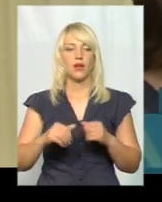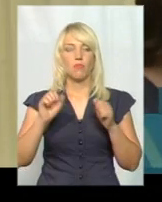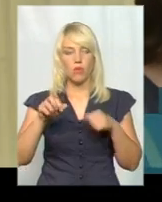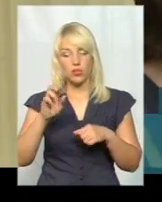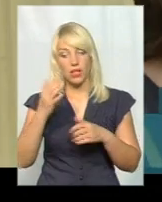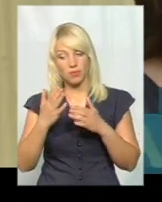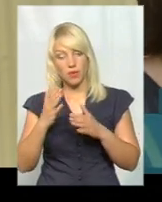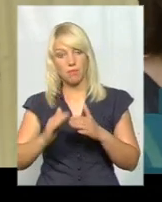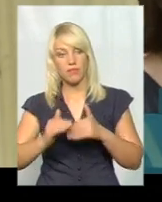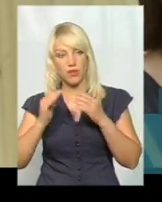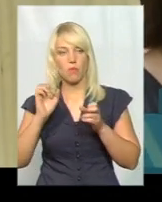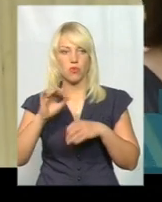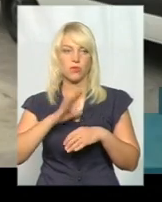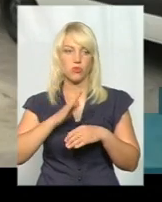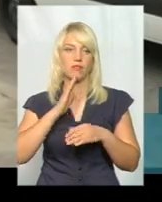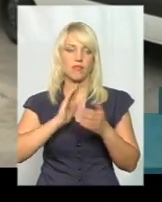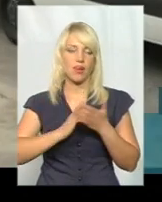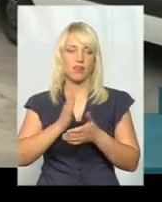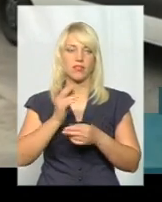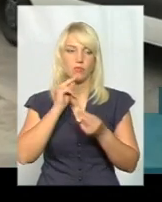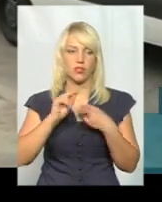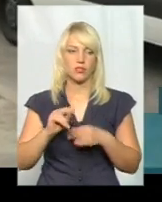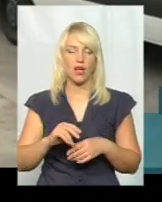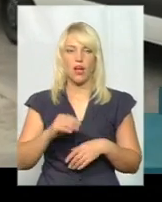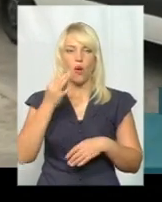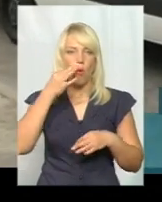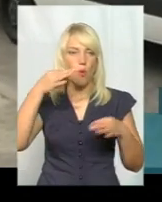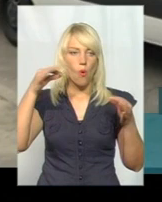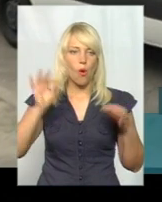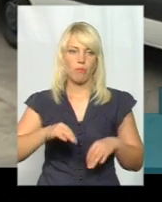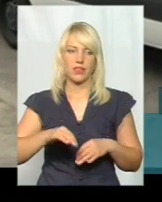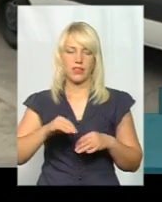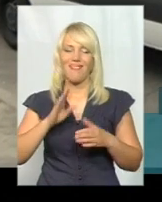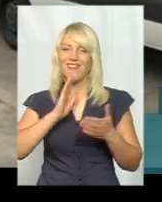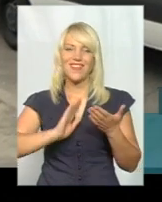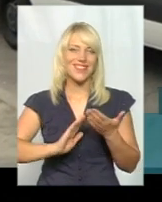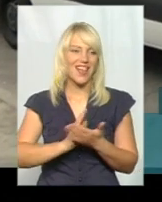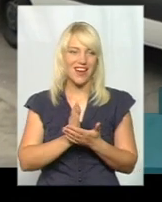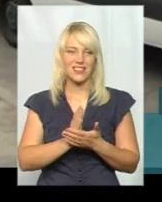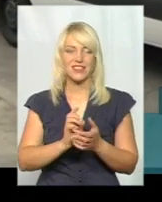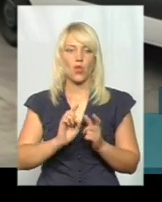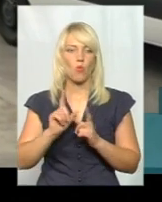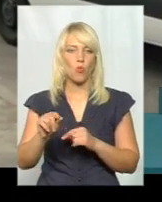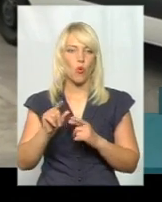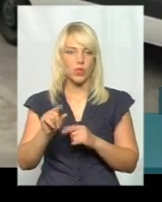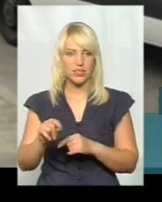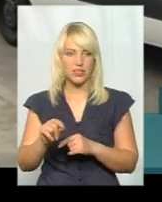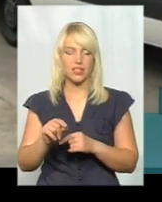проїзд, тоді може і якість покращиться. І з опитом мого, якість приїздних,